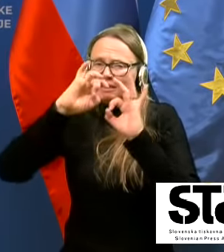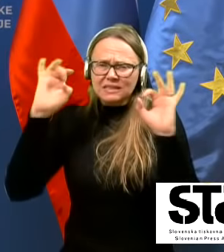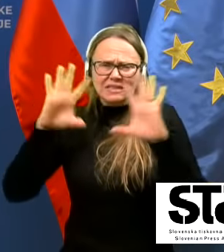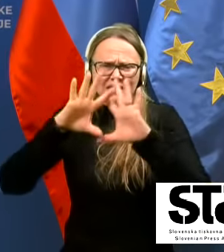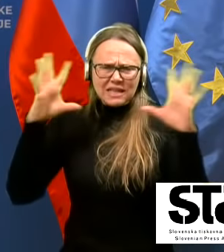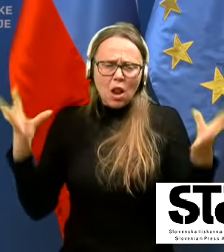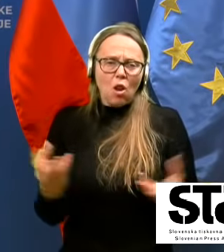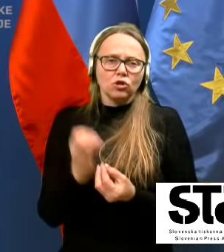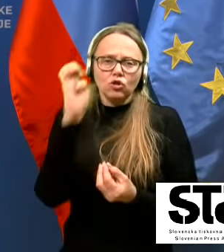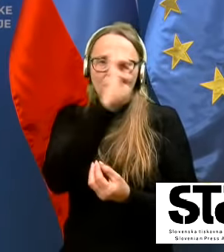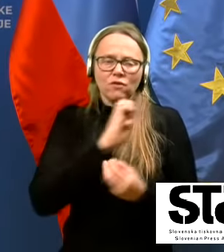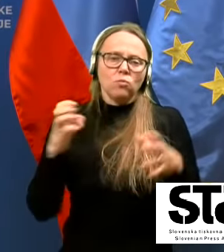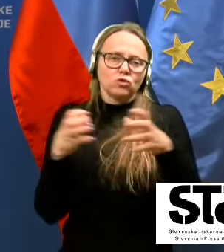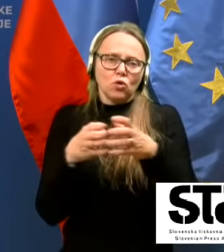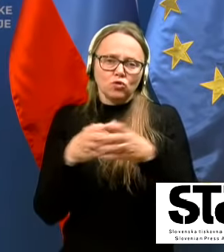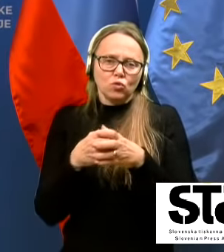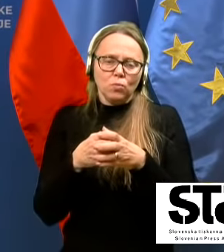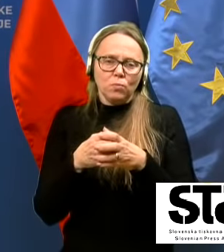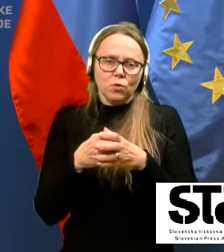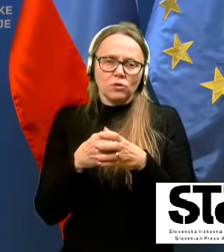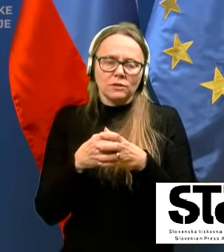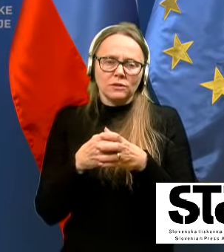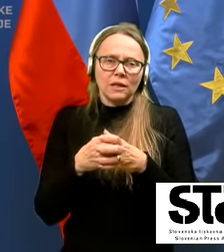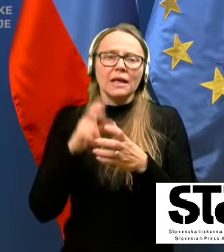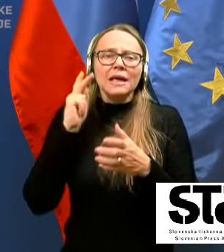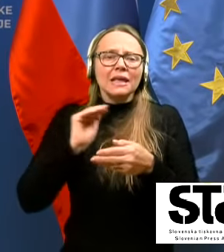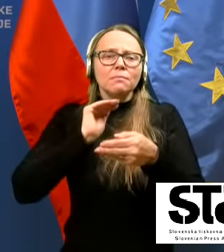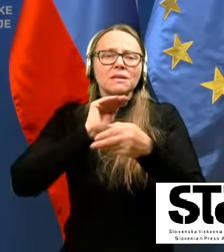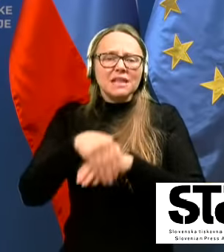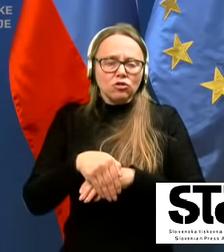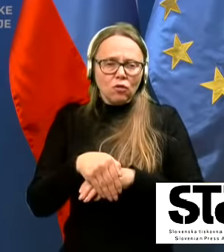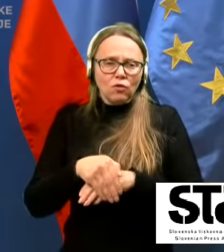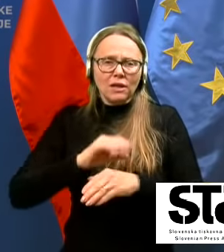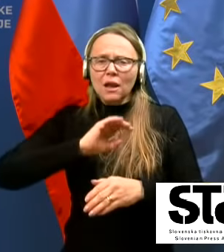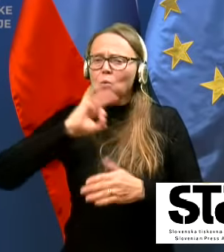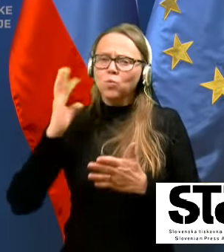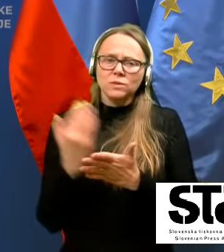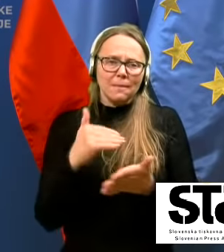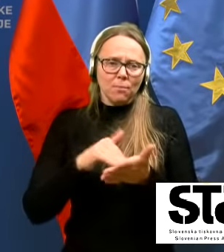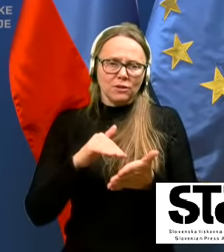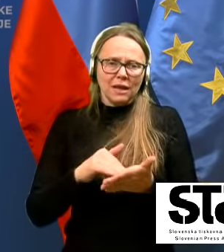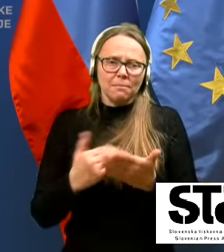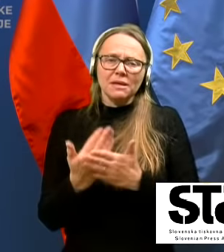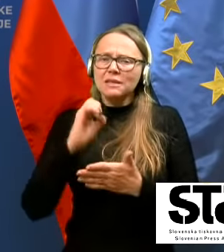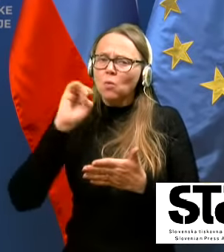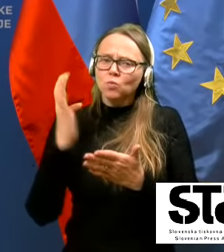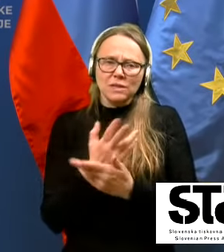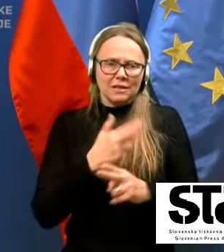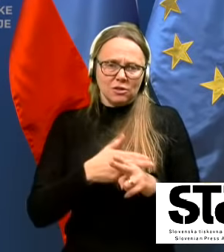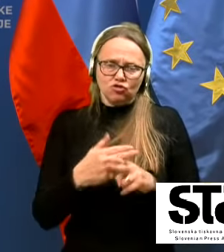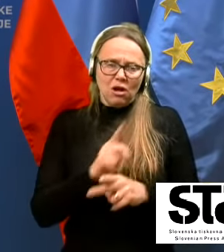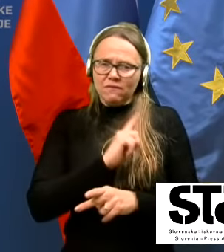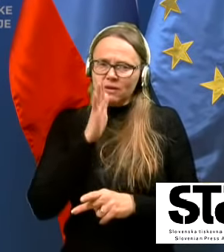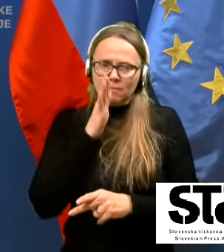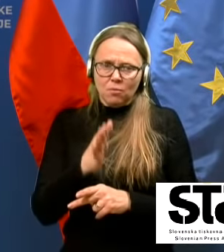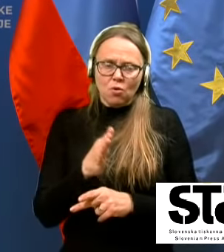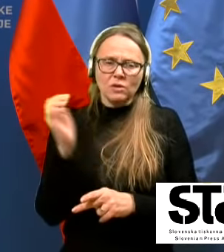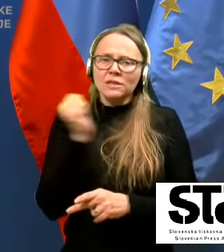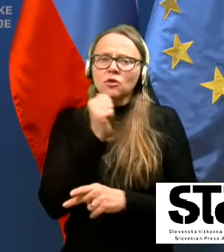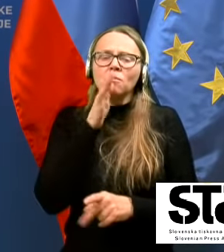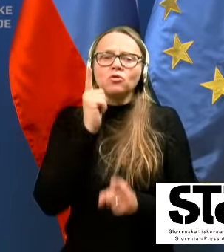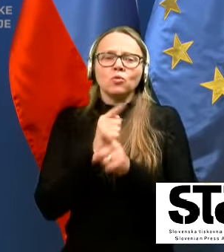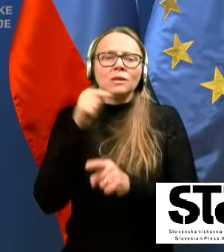skupnost, ki bi zadovoljile vse potrebe v vseh državah, v trenutku ne bo. In zato se bo tudi ta